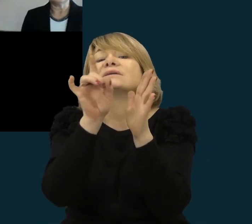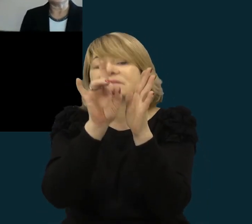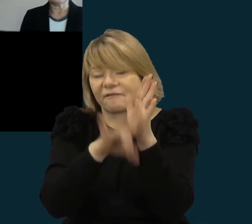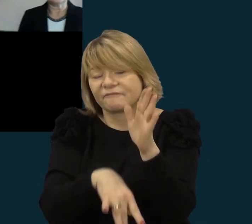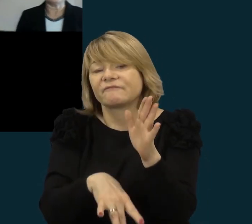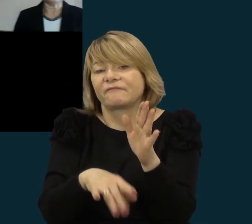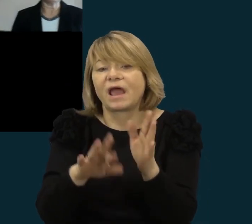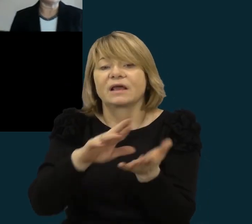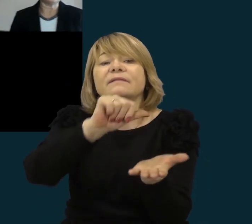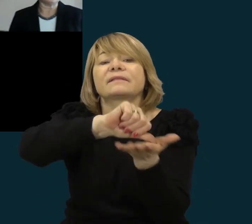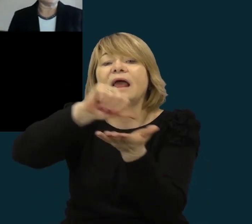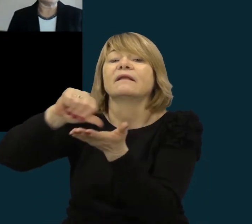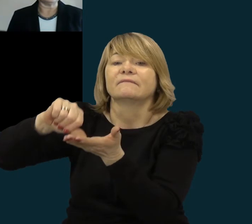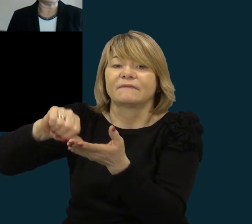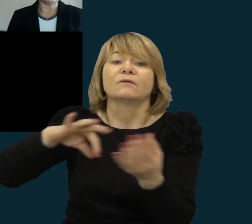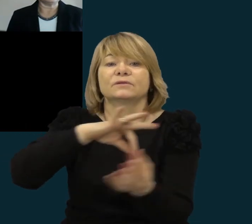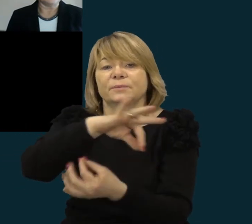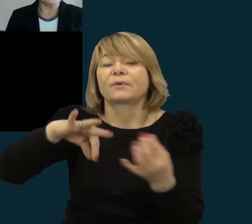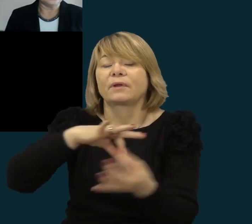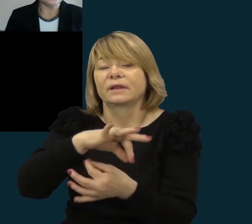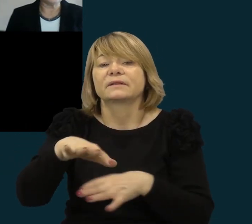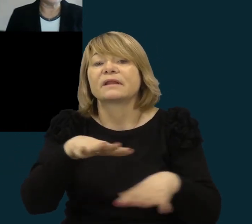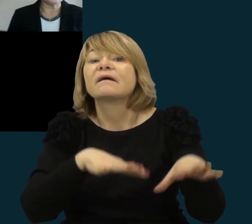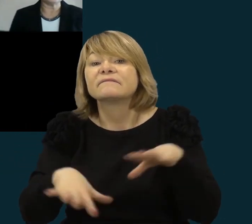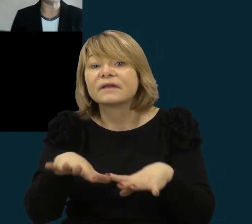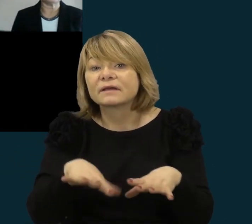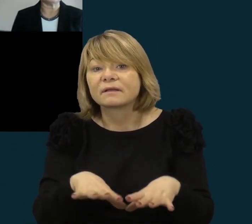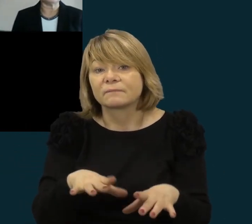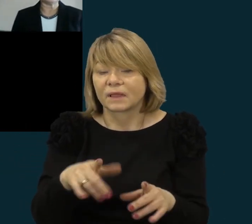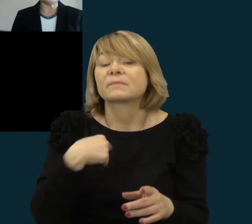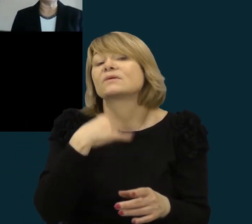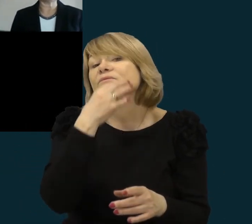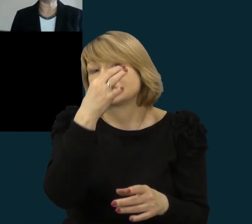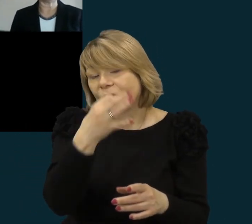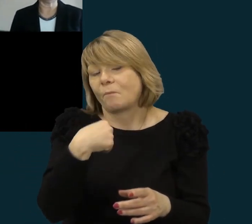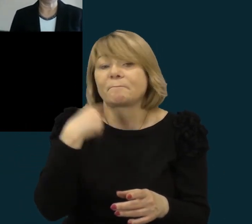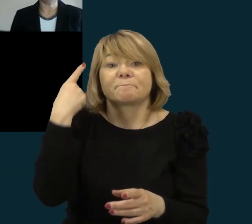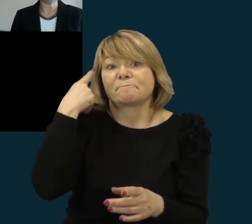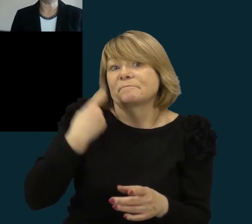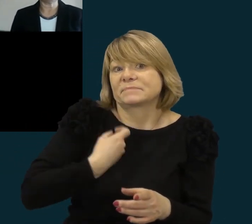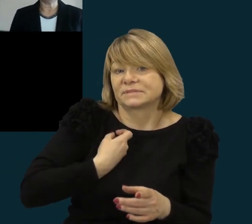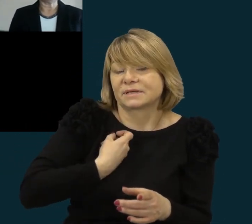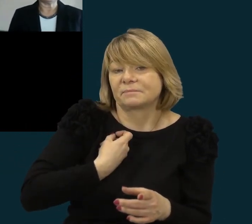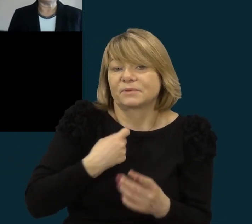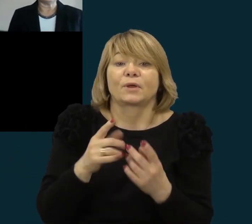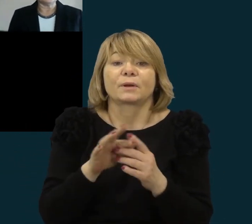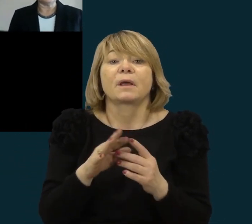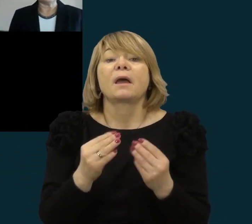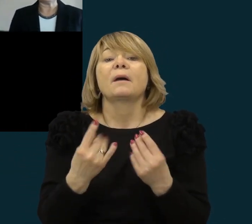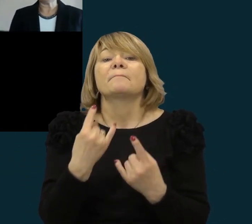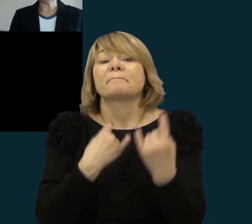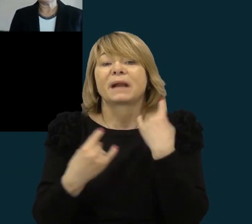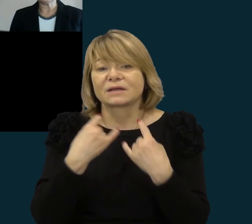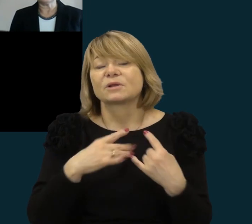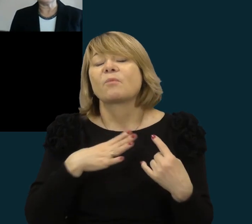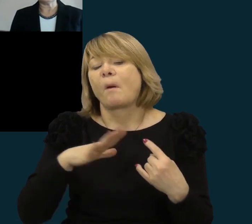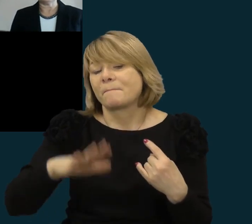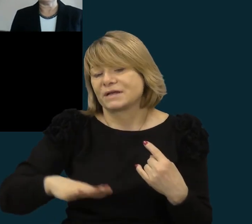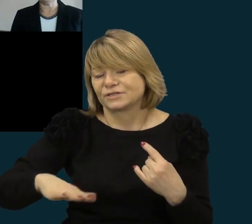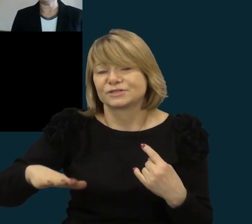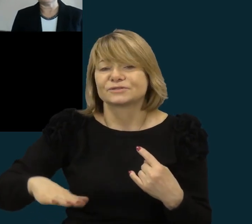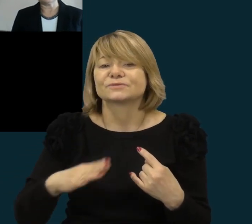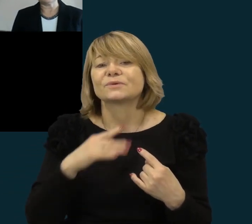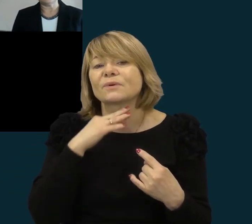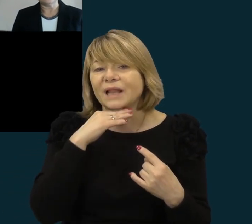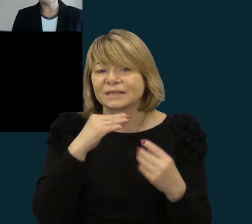sudalyvauti toje projektinė veikloje. Ir kaip jau minėjau, jie man pasamėnų ir sako, mokta, bet čia buvo žemėsnių klasių mokiniai, sako,